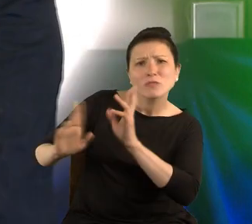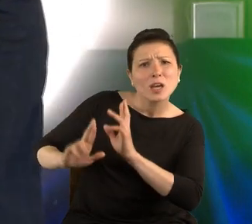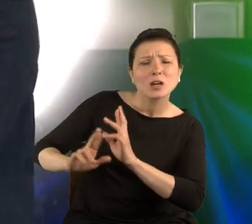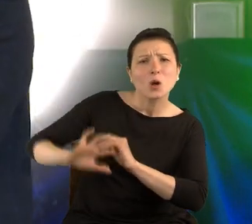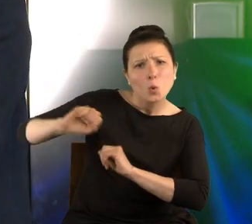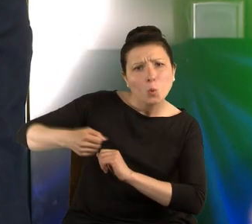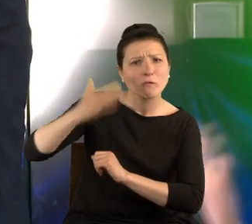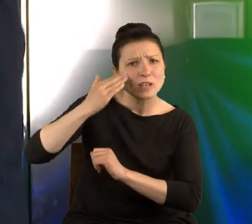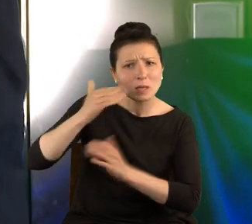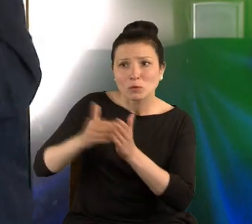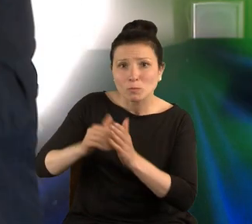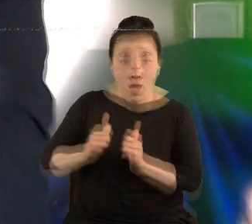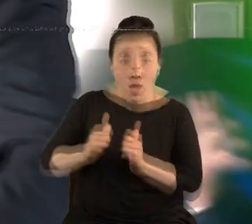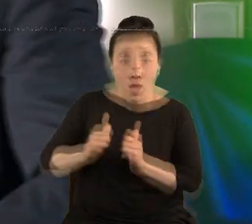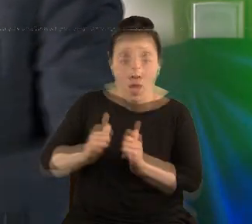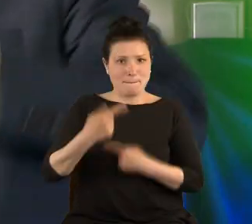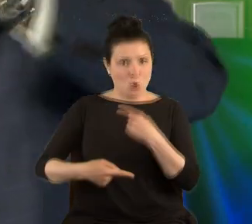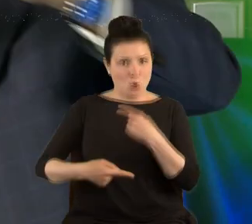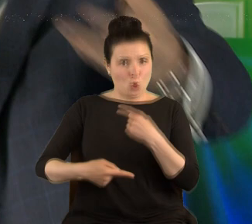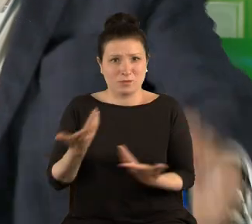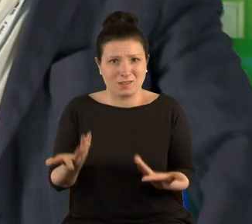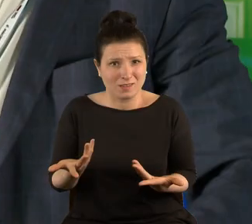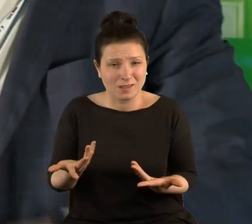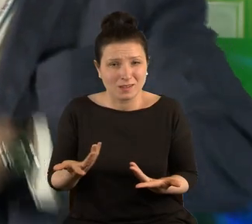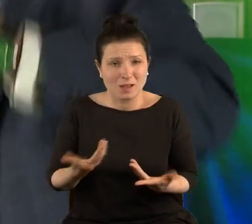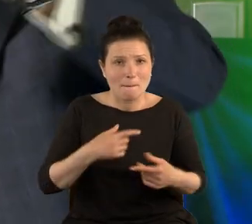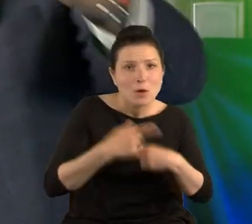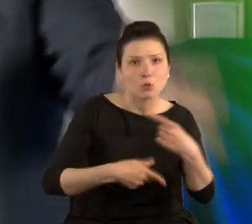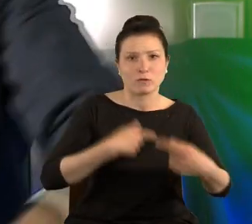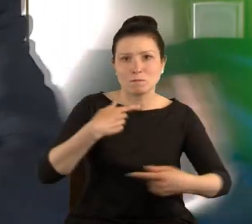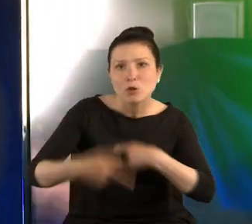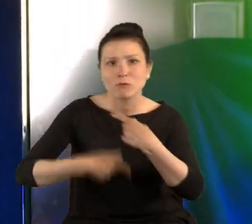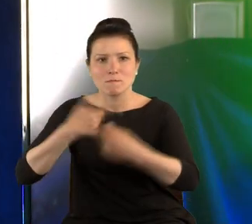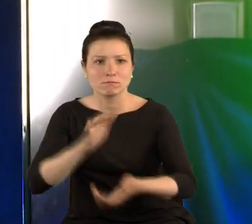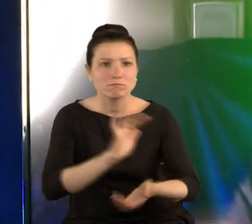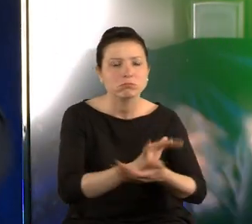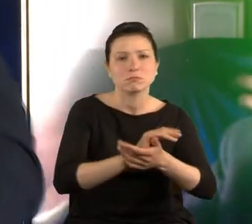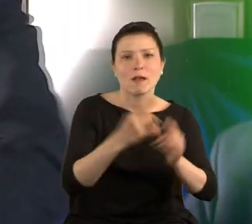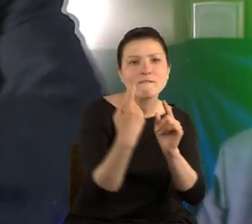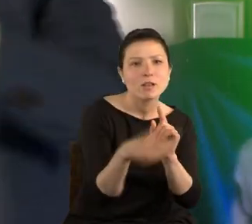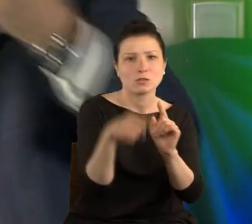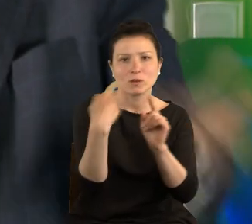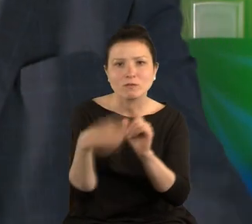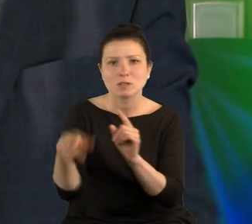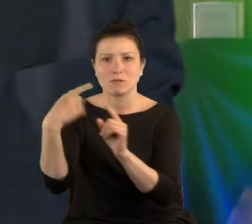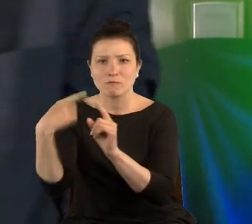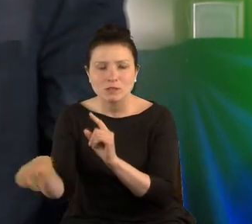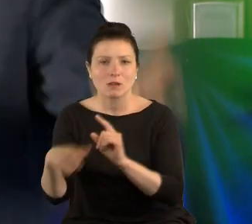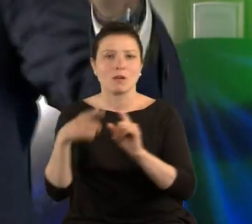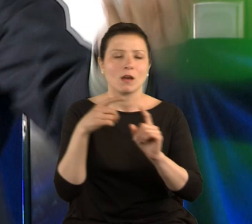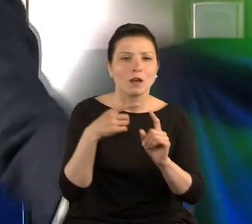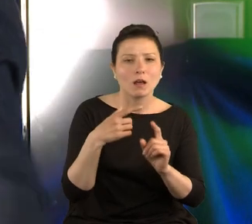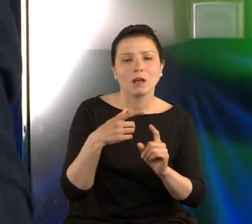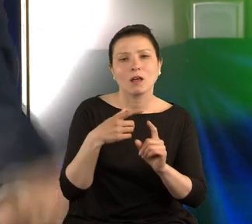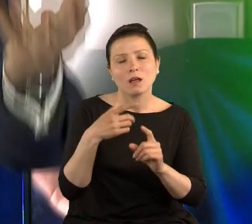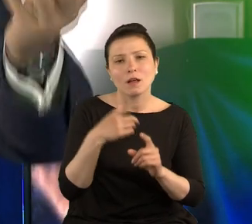żeby produkować, żeby produkować, żeby produkować i żeby wysyłać, i żeby wysyłać, i żeby wysyłać. I wszyscy